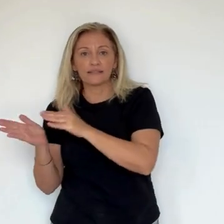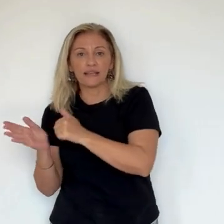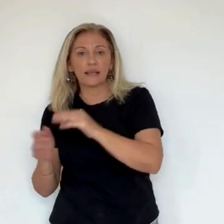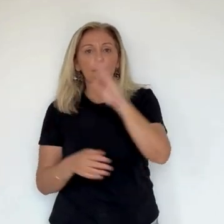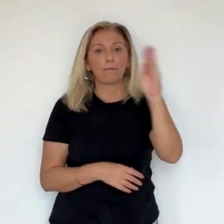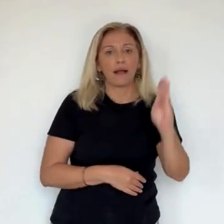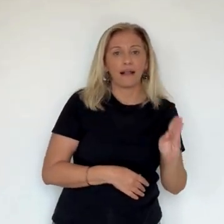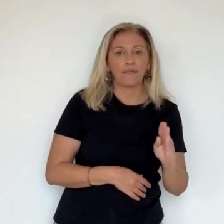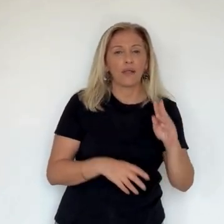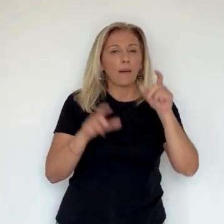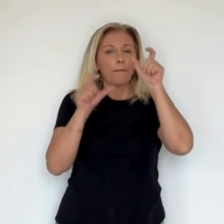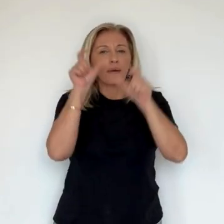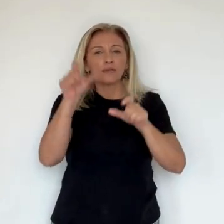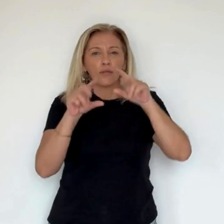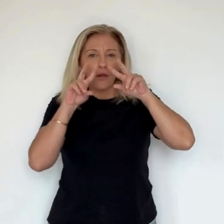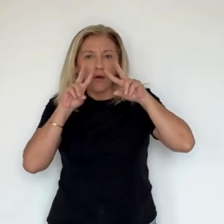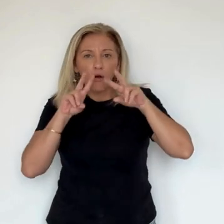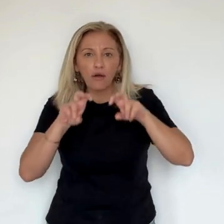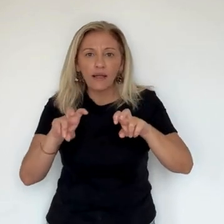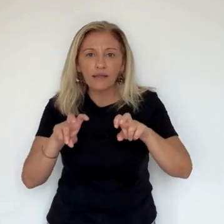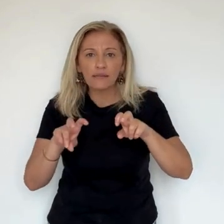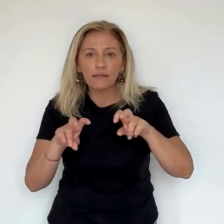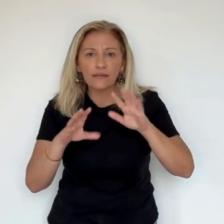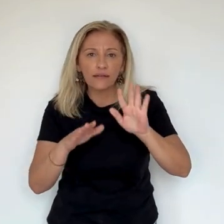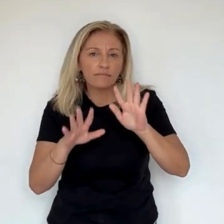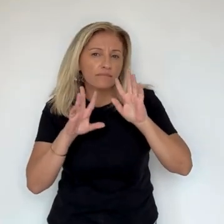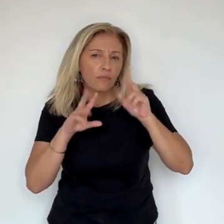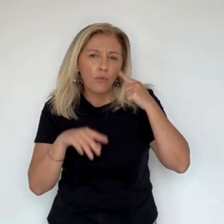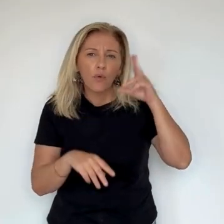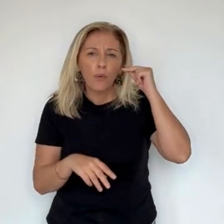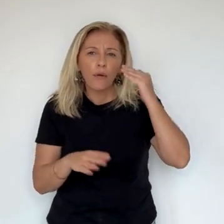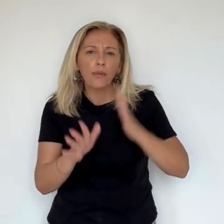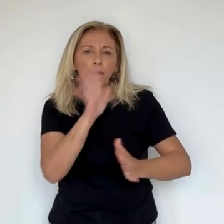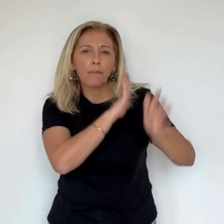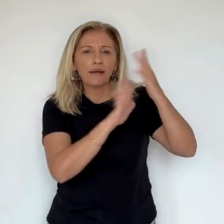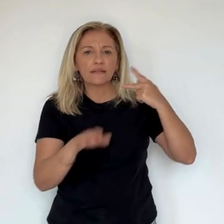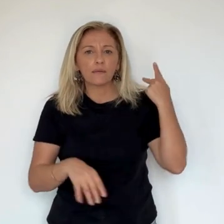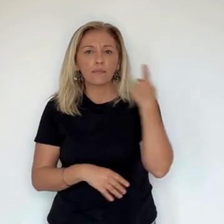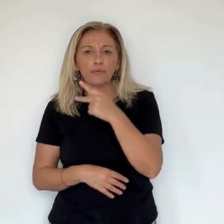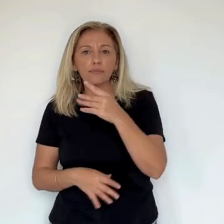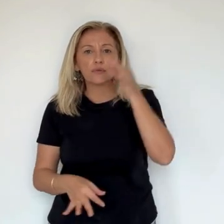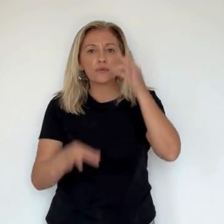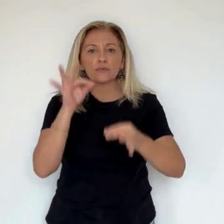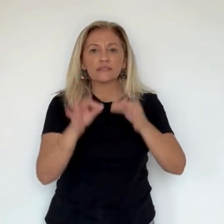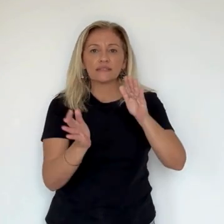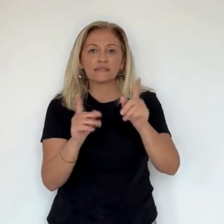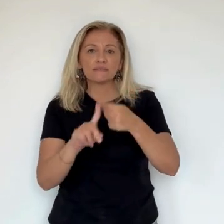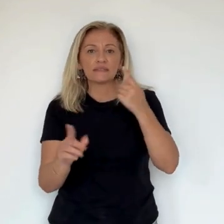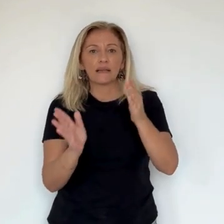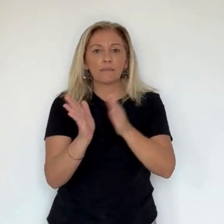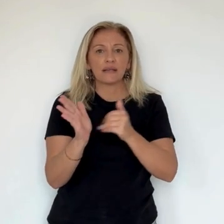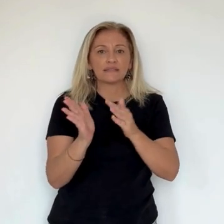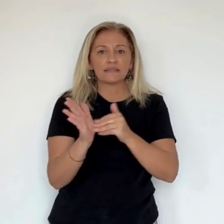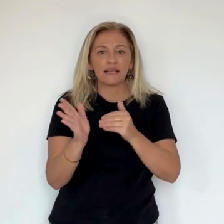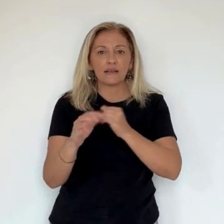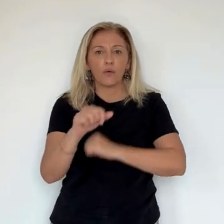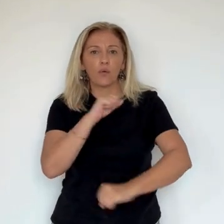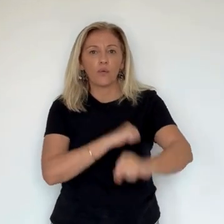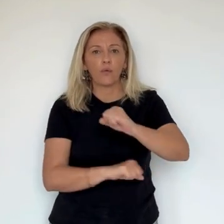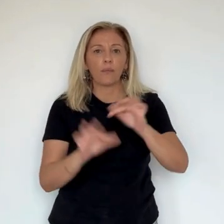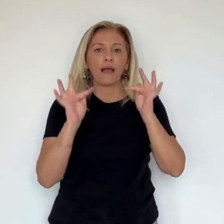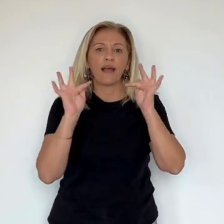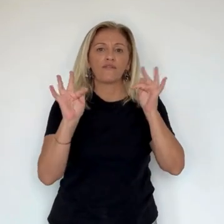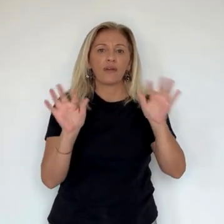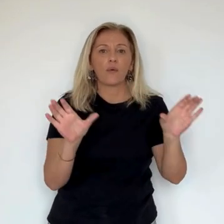trafic de supéfiants entre Marseille et la Balagne. C'est dans ce passé que les enquêteurs de la section de recherche de la gendarmerie et la police judiciaire de Haute-Corse